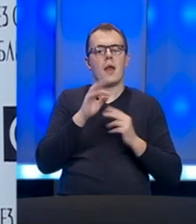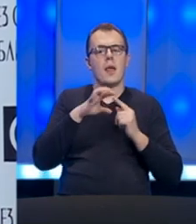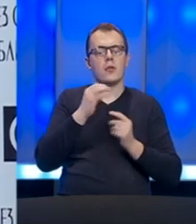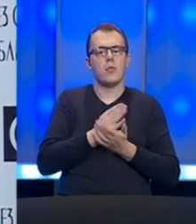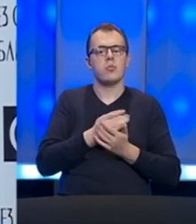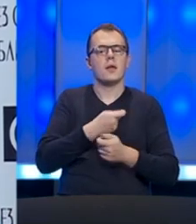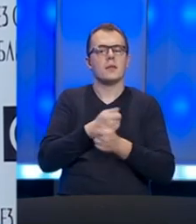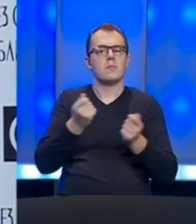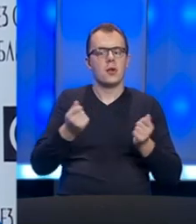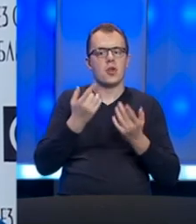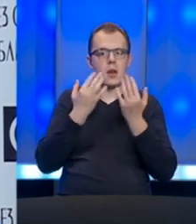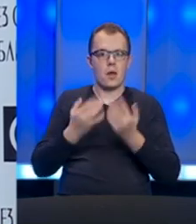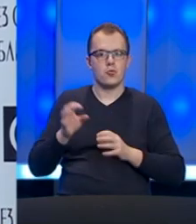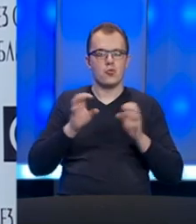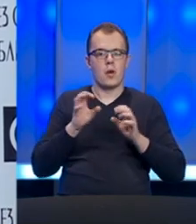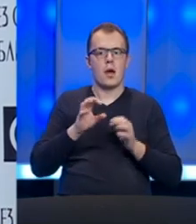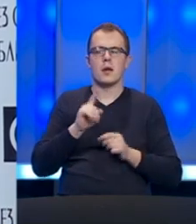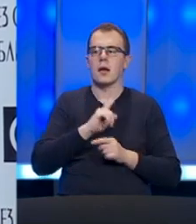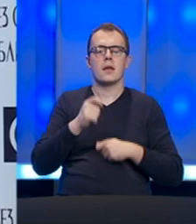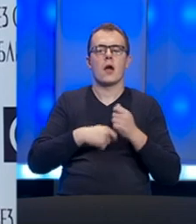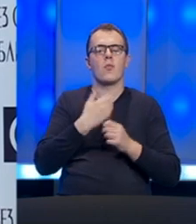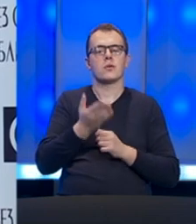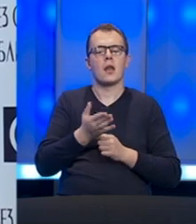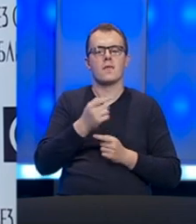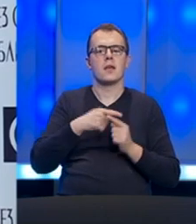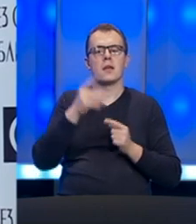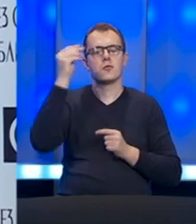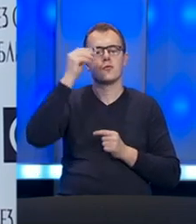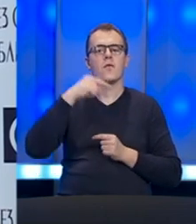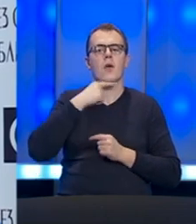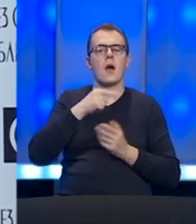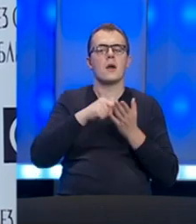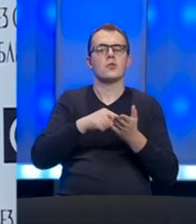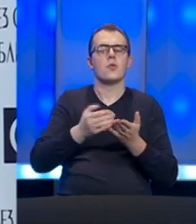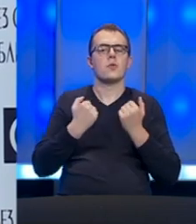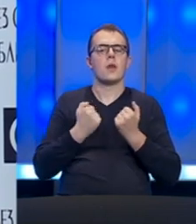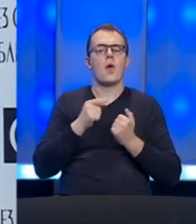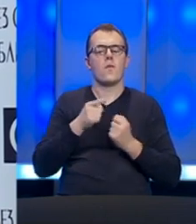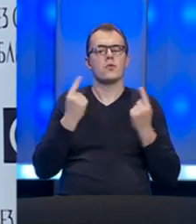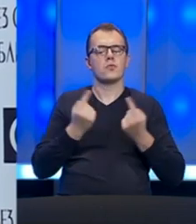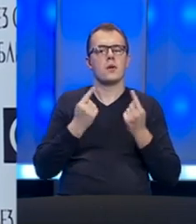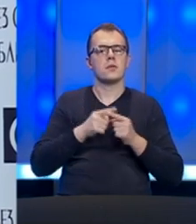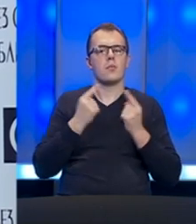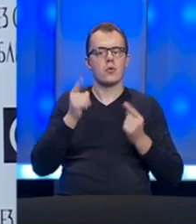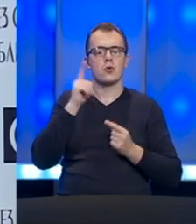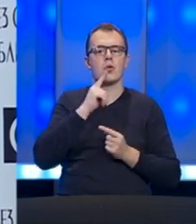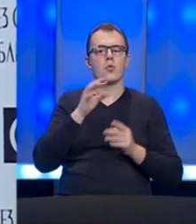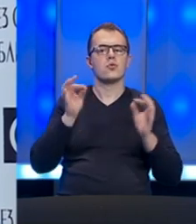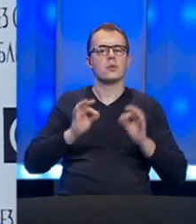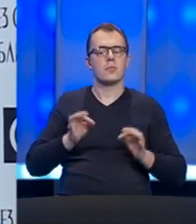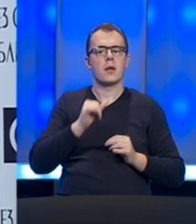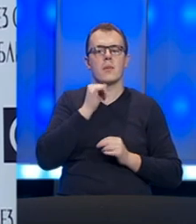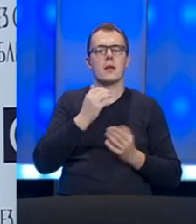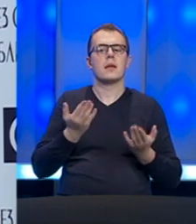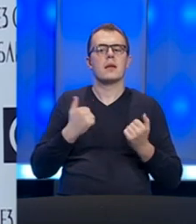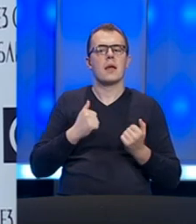bude isplaćena na račun radnika, nikako poslodavcima jer iskustva kazuju da, kažem, i u ovoj situaciji postoje oni koji su spremni i